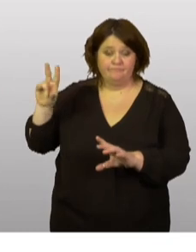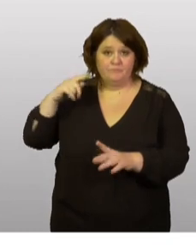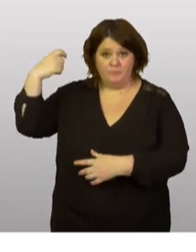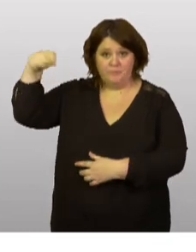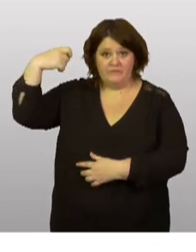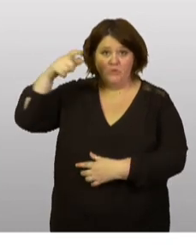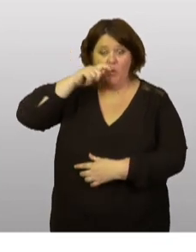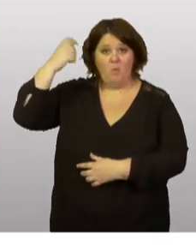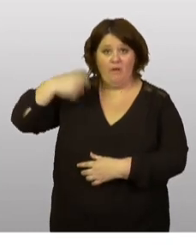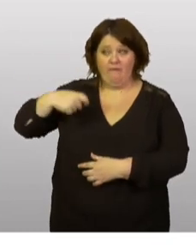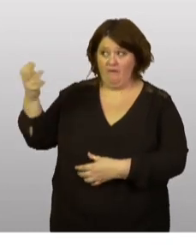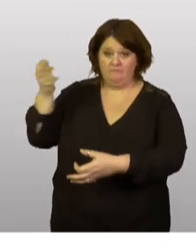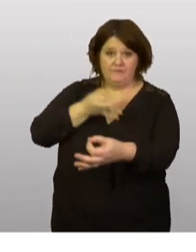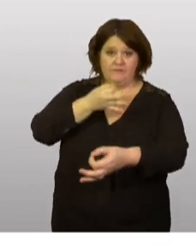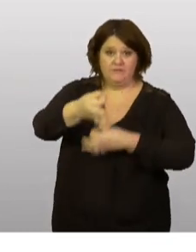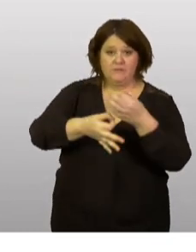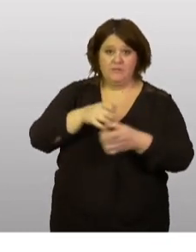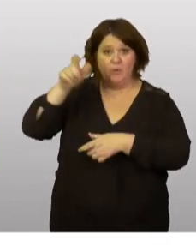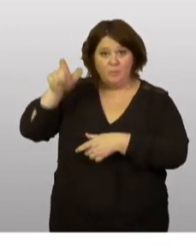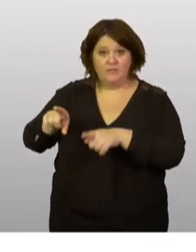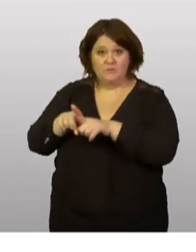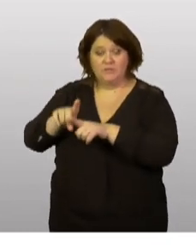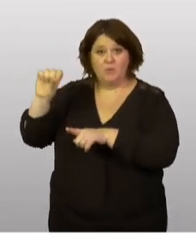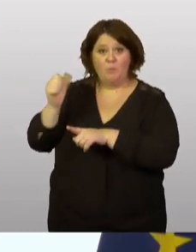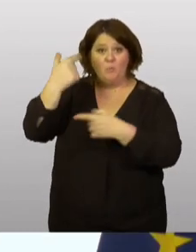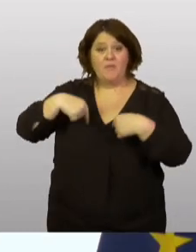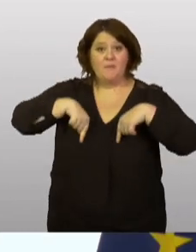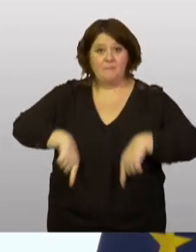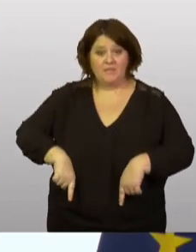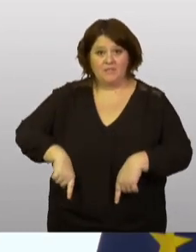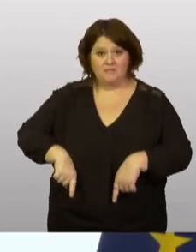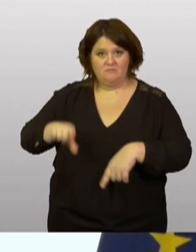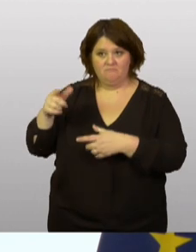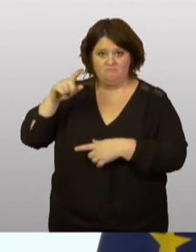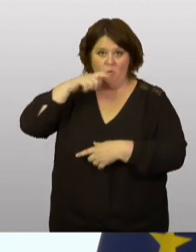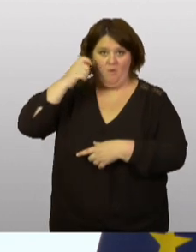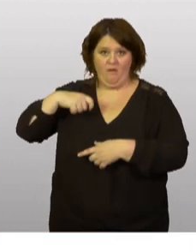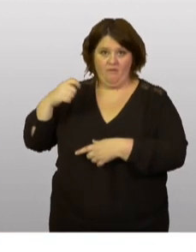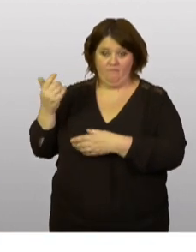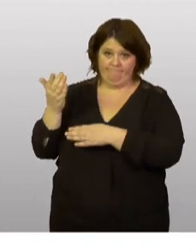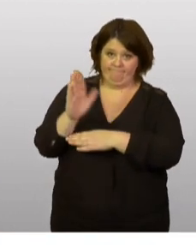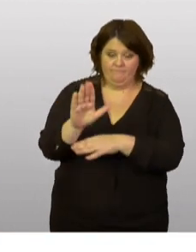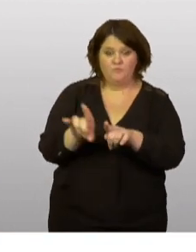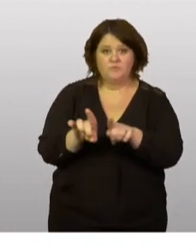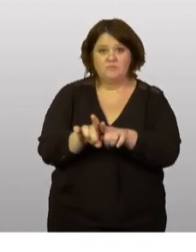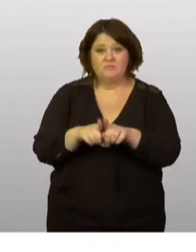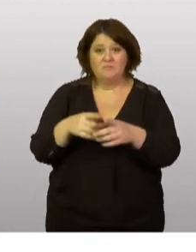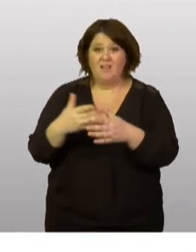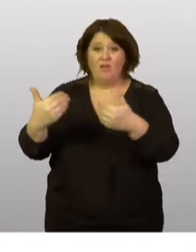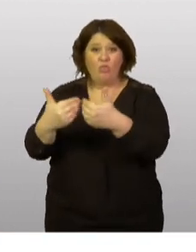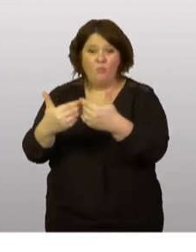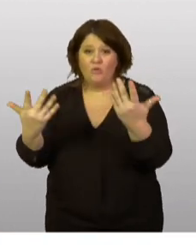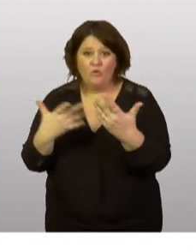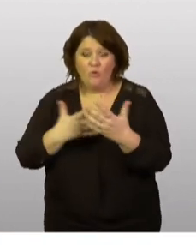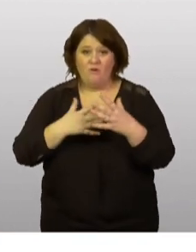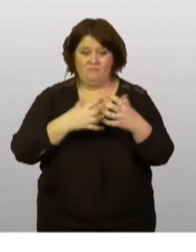vous avez entendu également l'intervention en ouverture du premier ministre Schmiel. Leur demande, ce sont des générateurs,